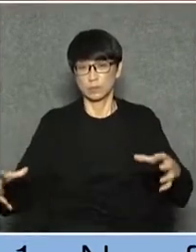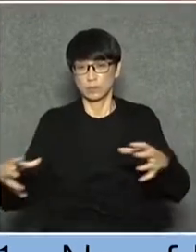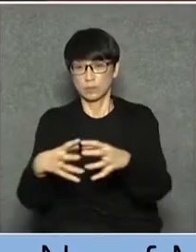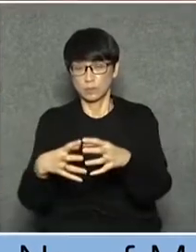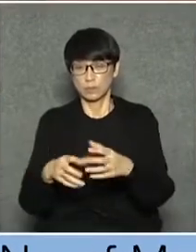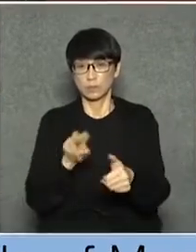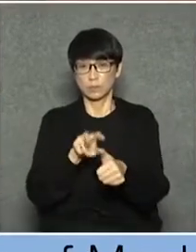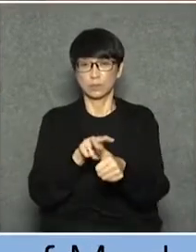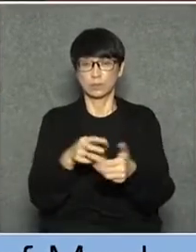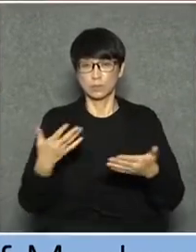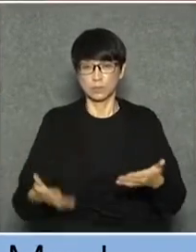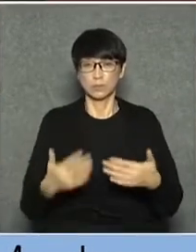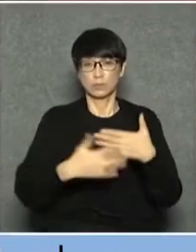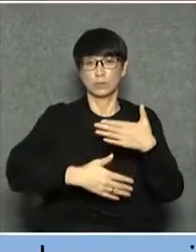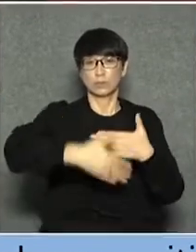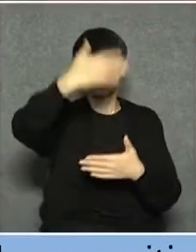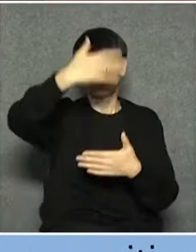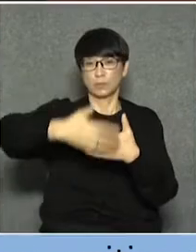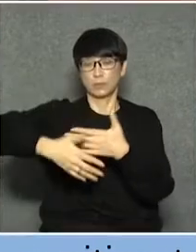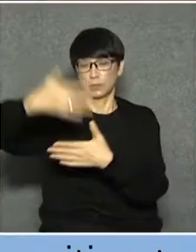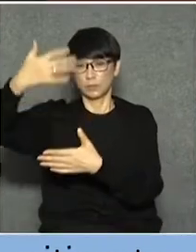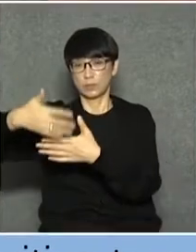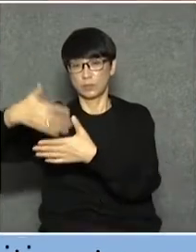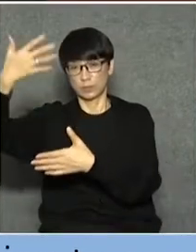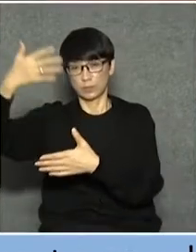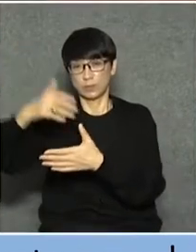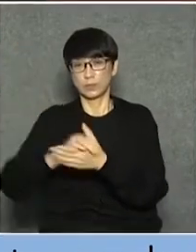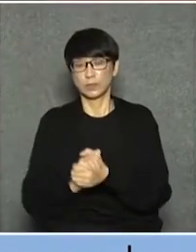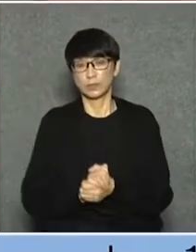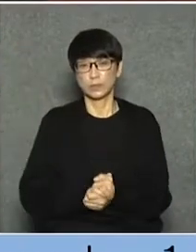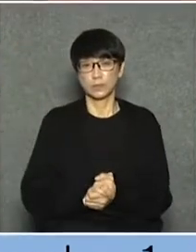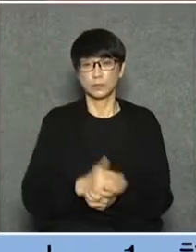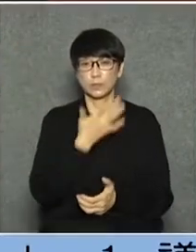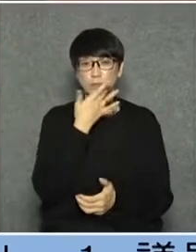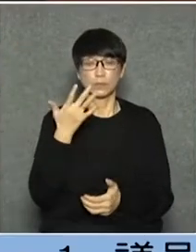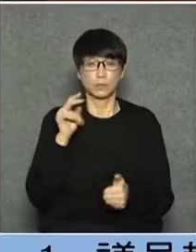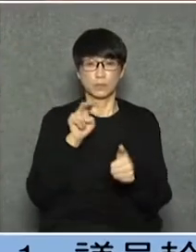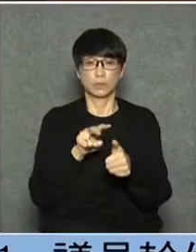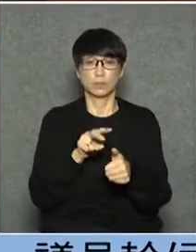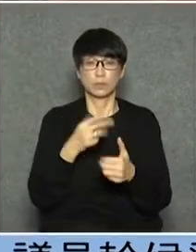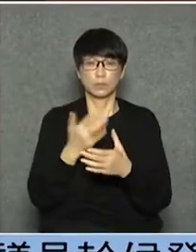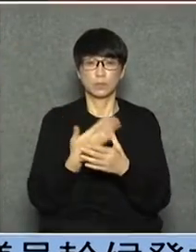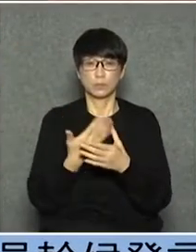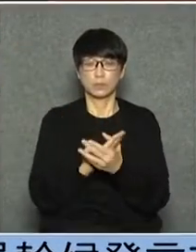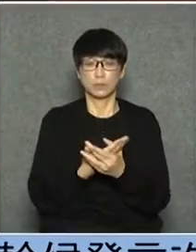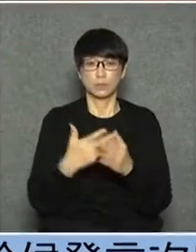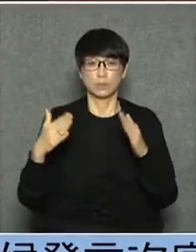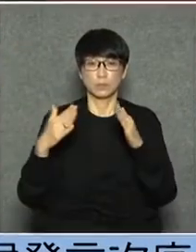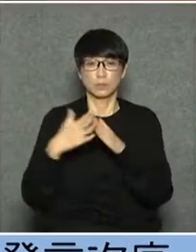建築物沒有辦法管到因為是大開業權